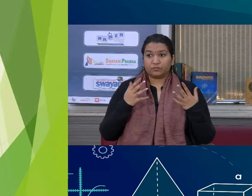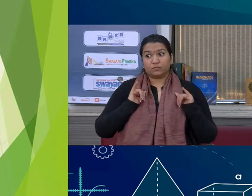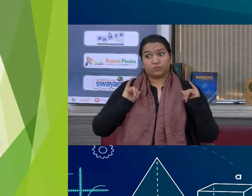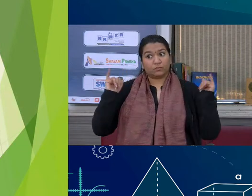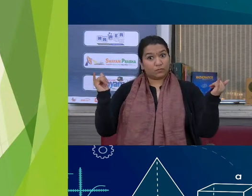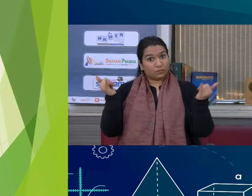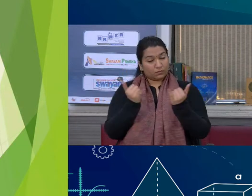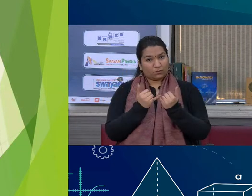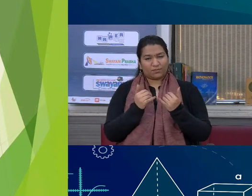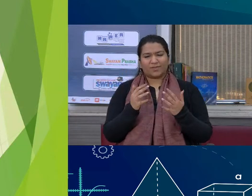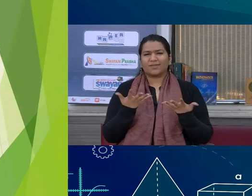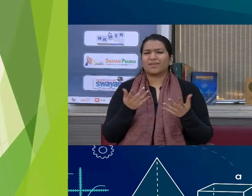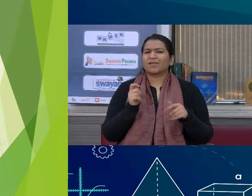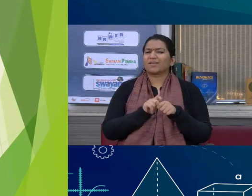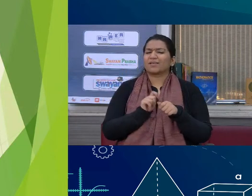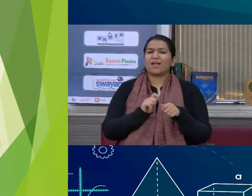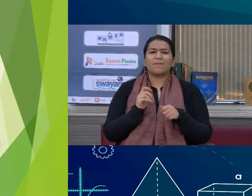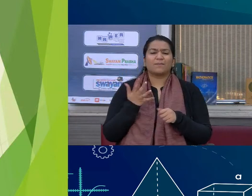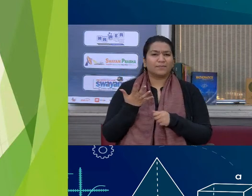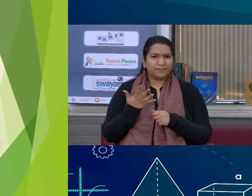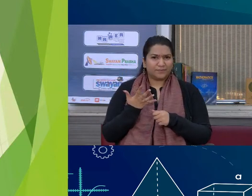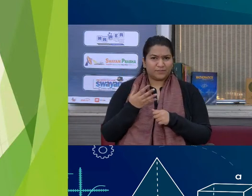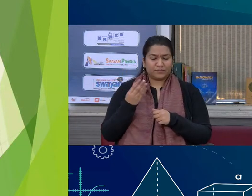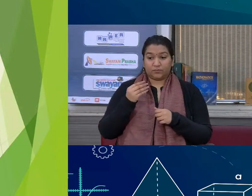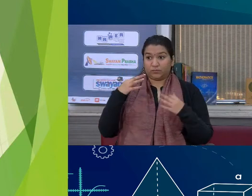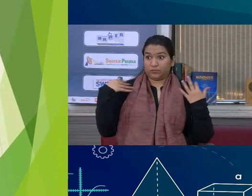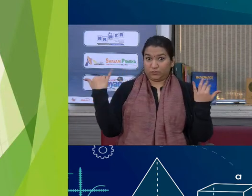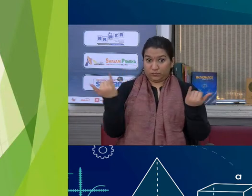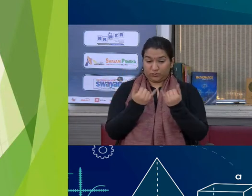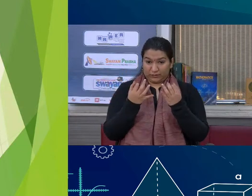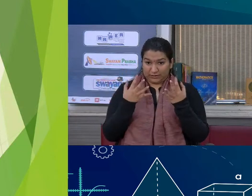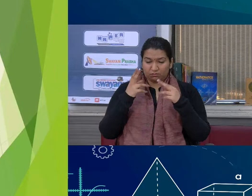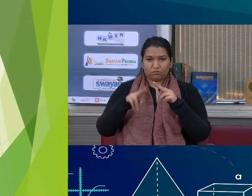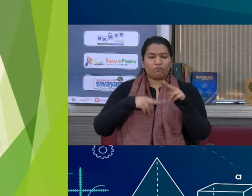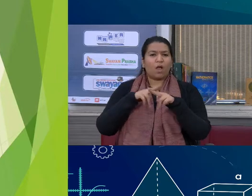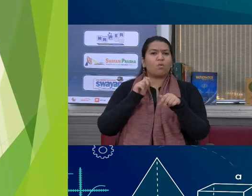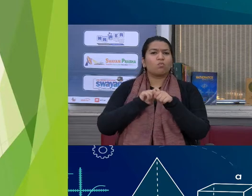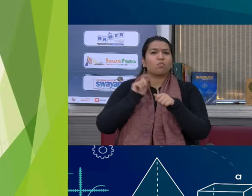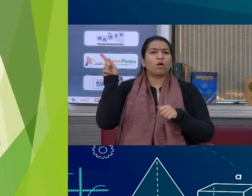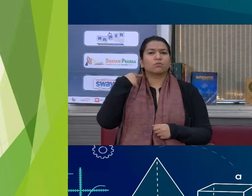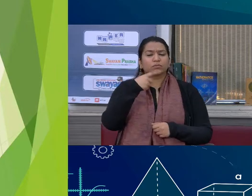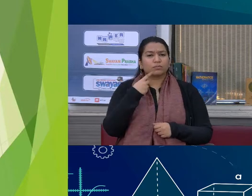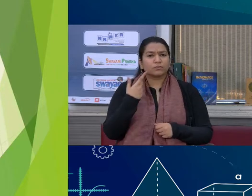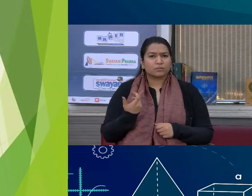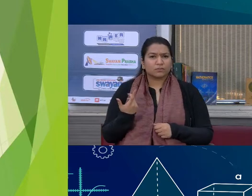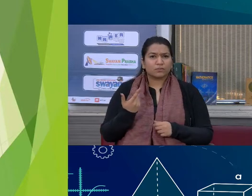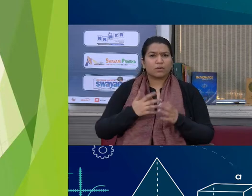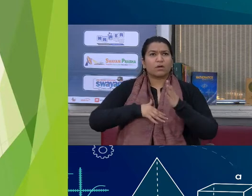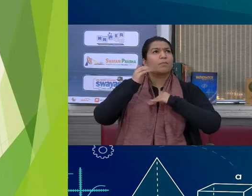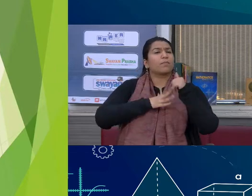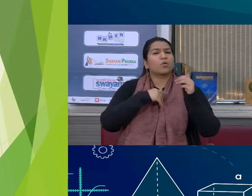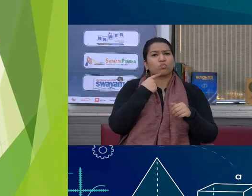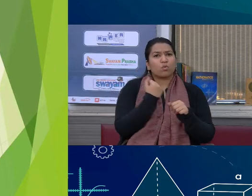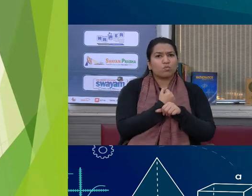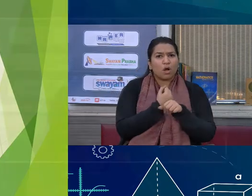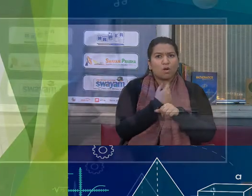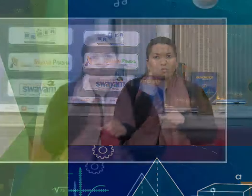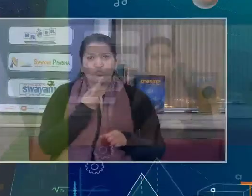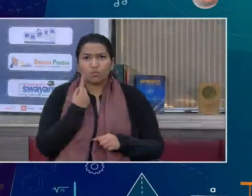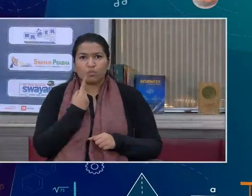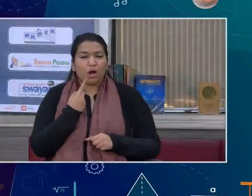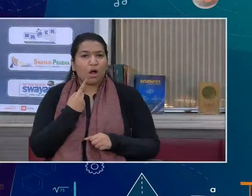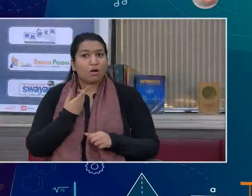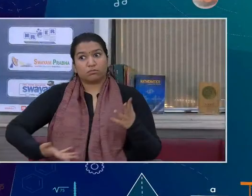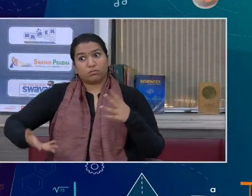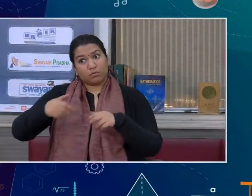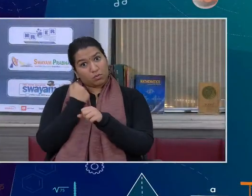किसान बना दे समाज में लगा भीडिन में लगा दे तो घर Milding कौन कुछ बनाएगा मजदूर कौन बनेगा संसार में सब